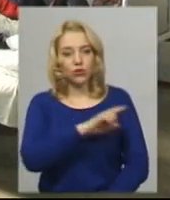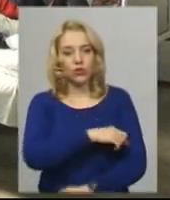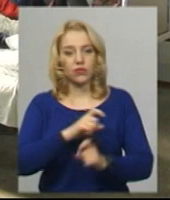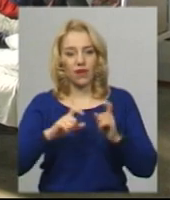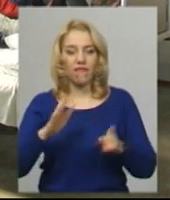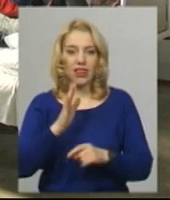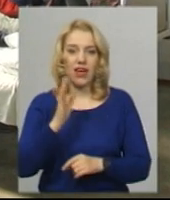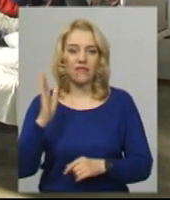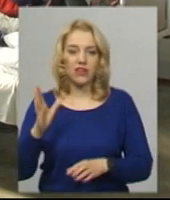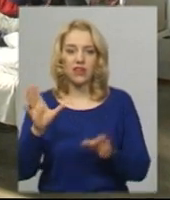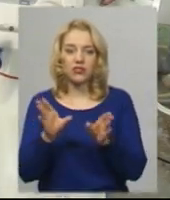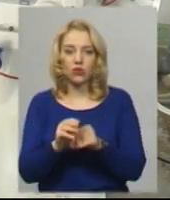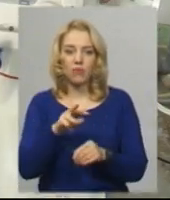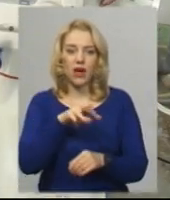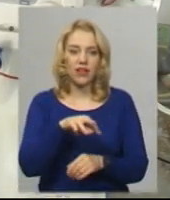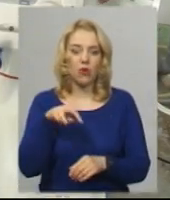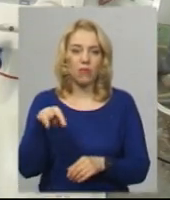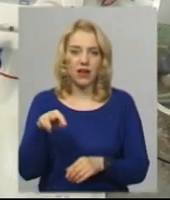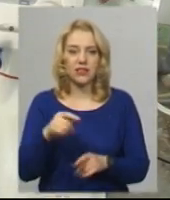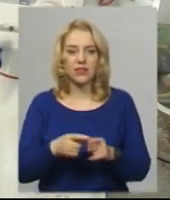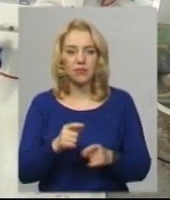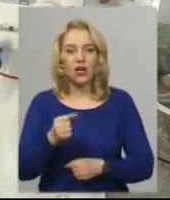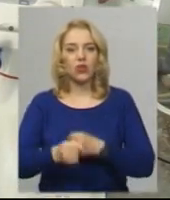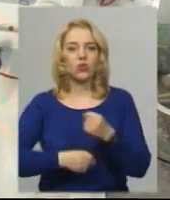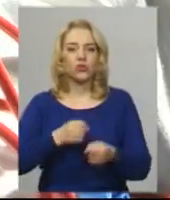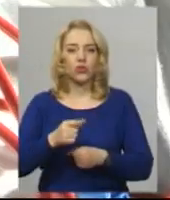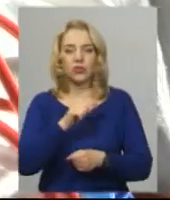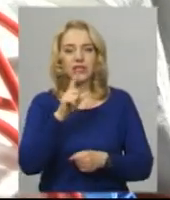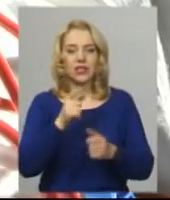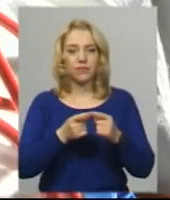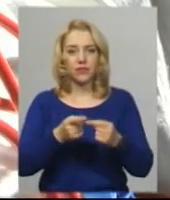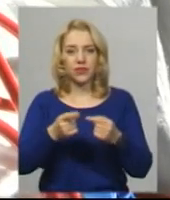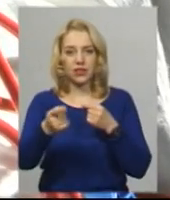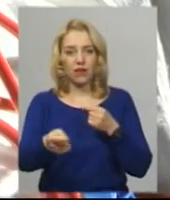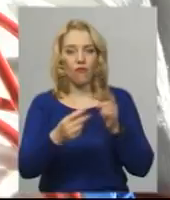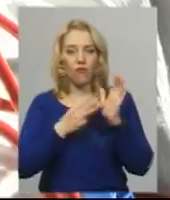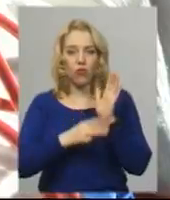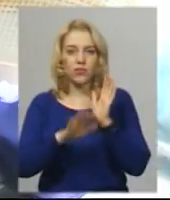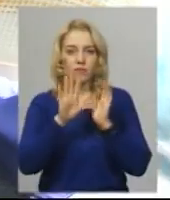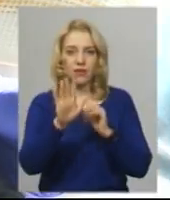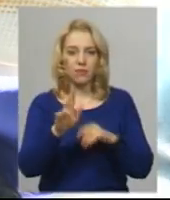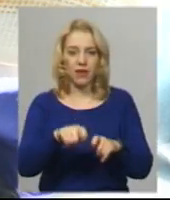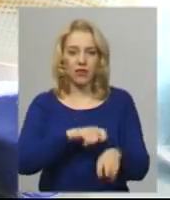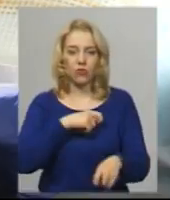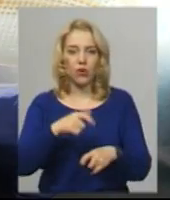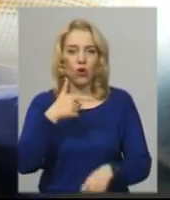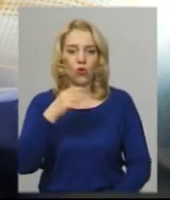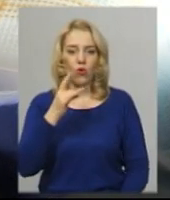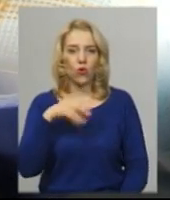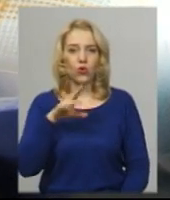Варениця разом із Людмилою Максим та Леонтієм Кочмаром дістаються за 85 кілометрів з Городоцького району. Вираємся